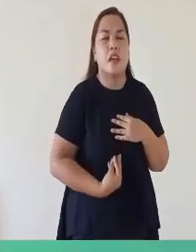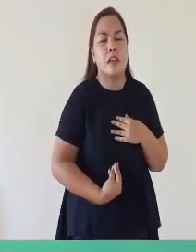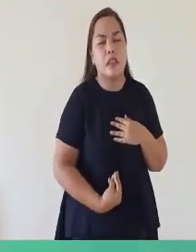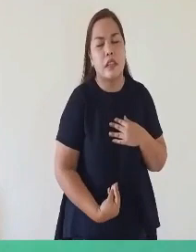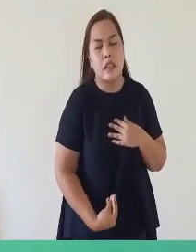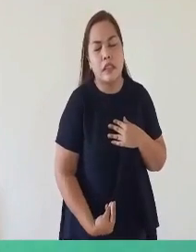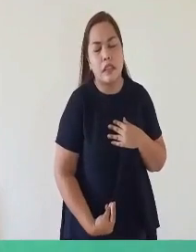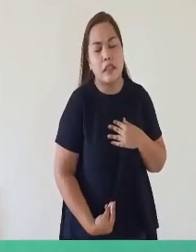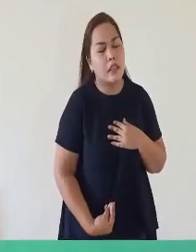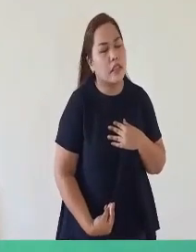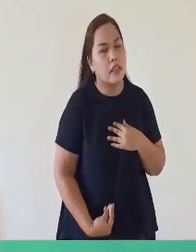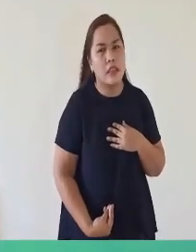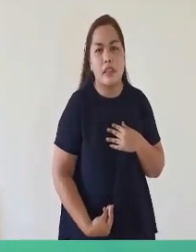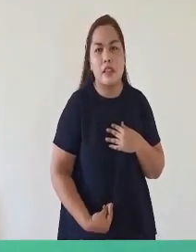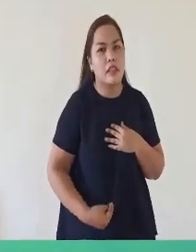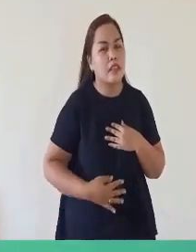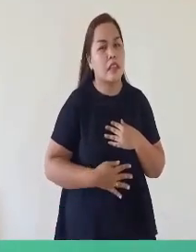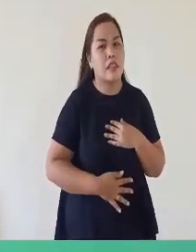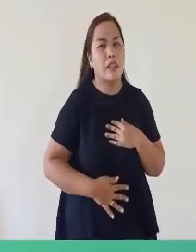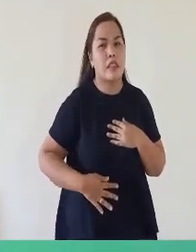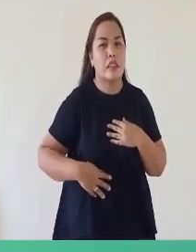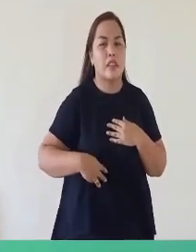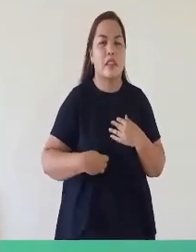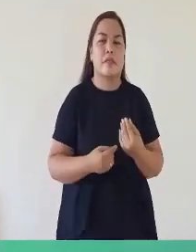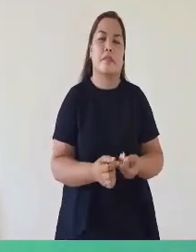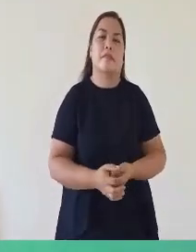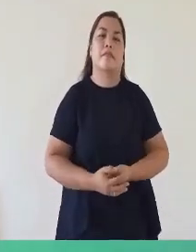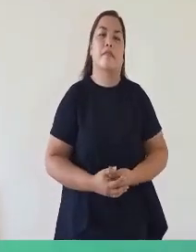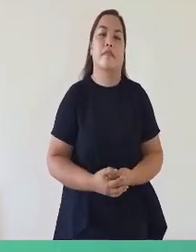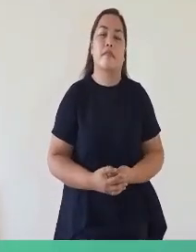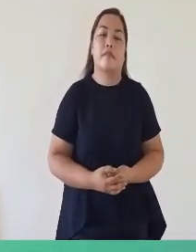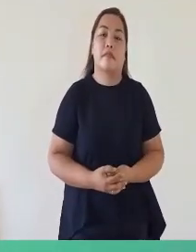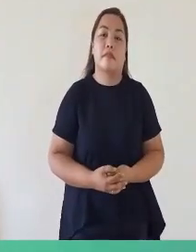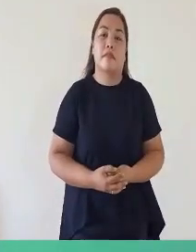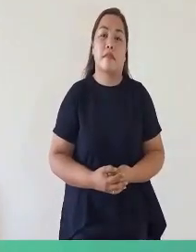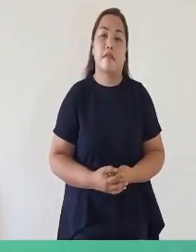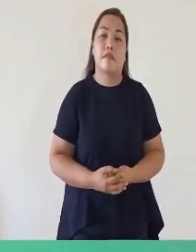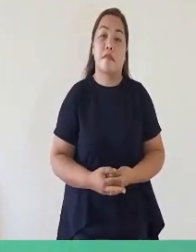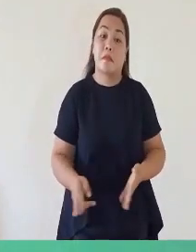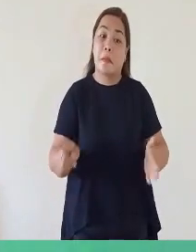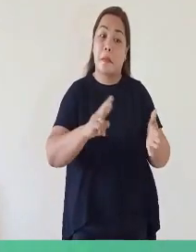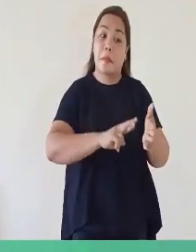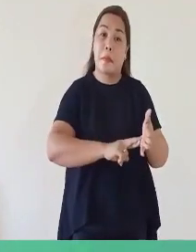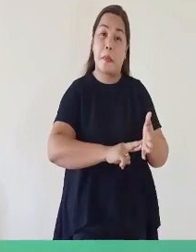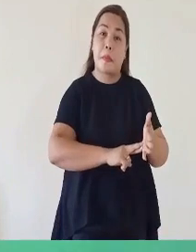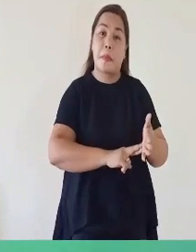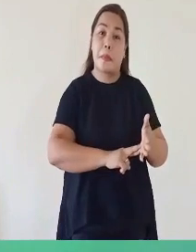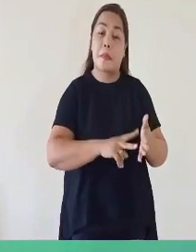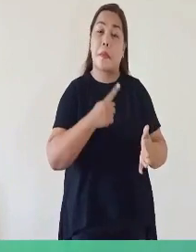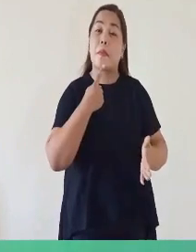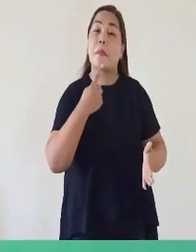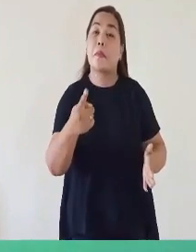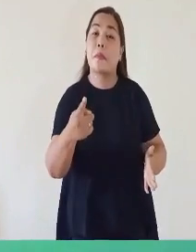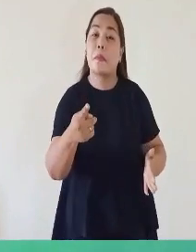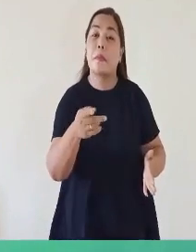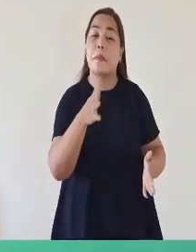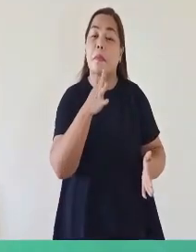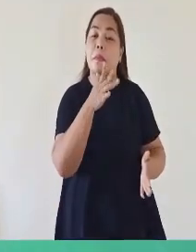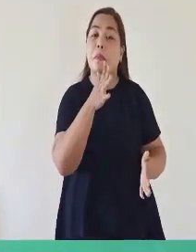Na gutong na Kaya Muli Muli niyang tinanong si Ina